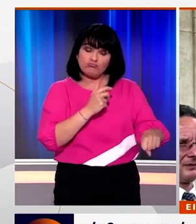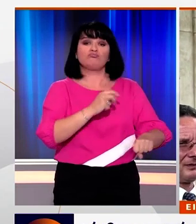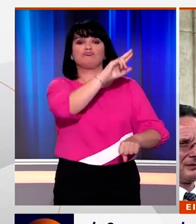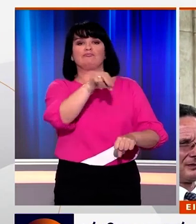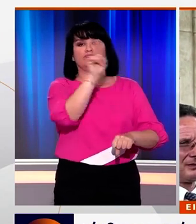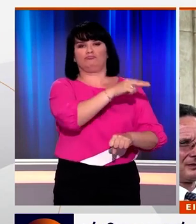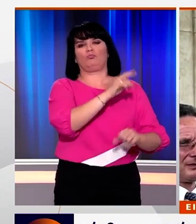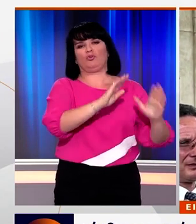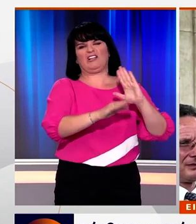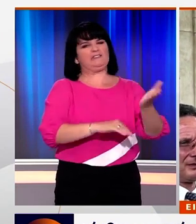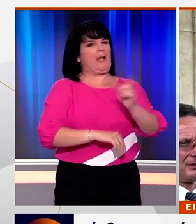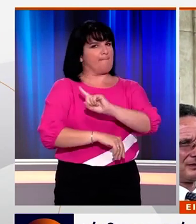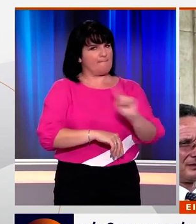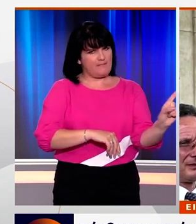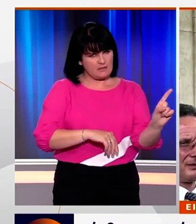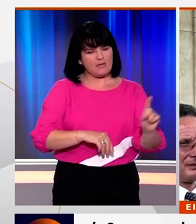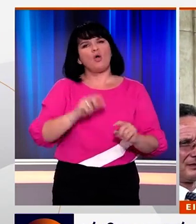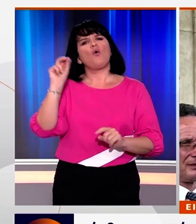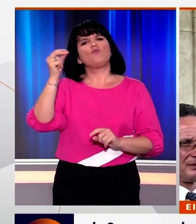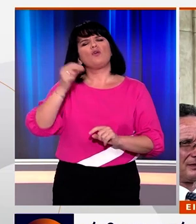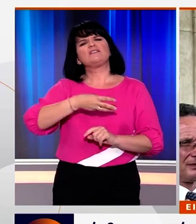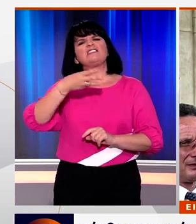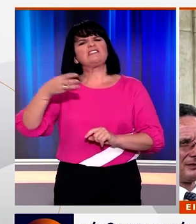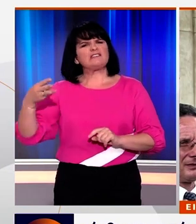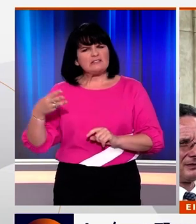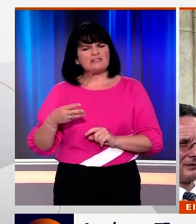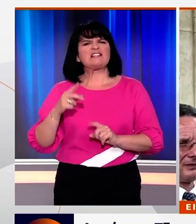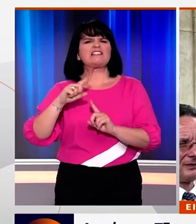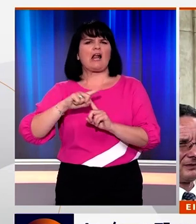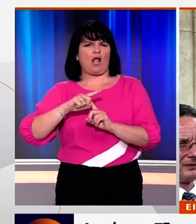συγκροτούν την Επιτροπή, ενώ αποχώρησε ο βουλευτής του ΣΥΡΙΖΑ